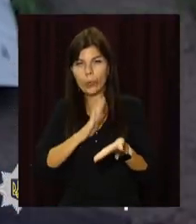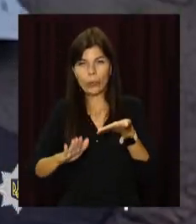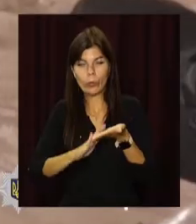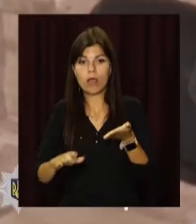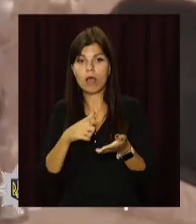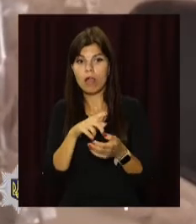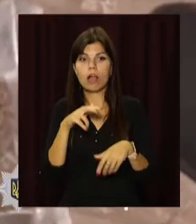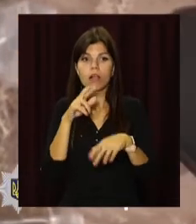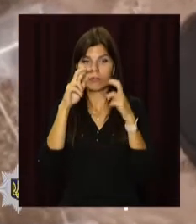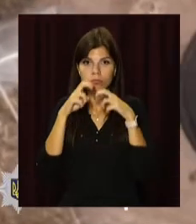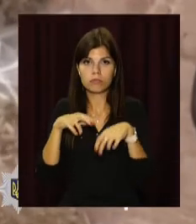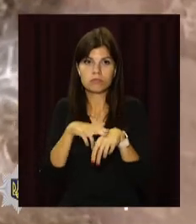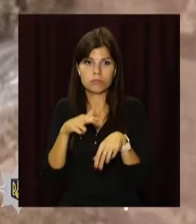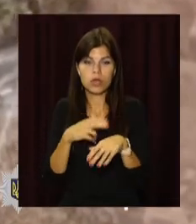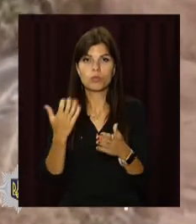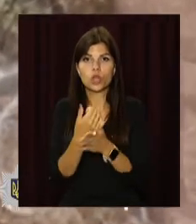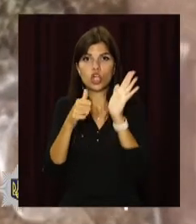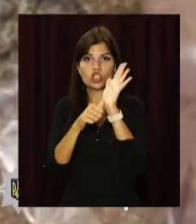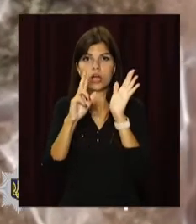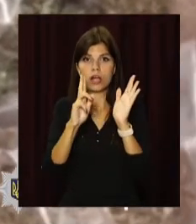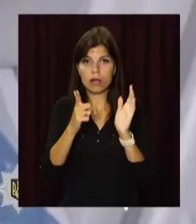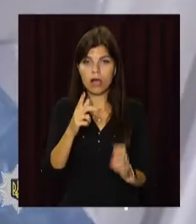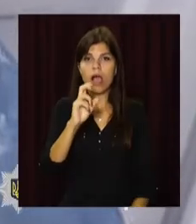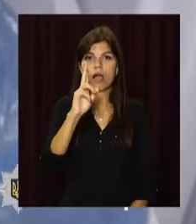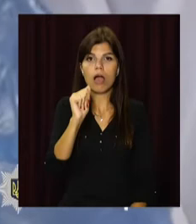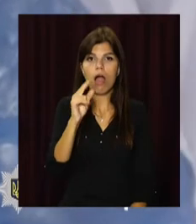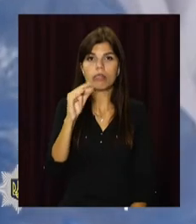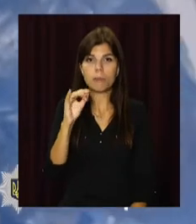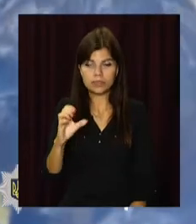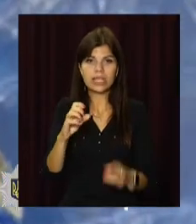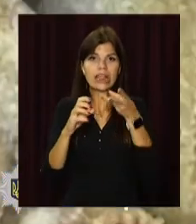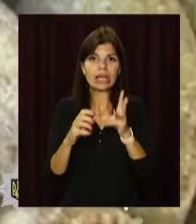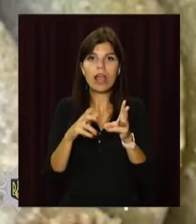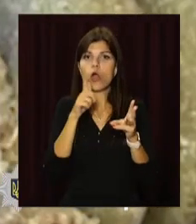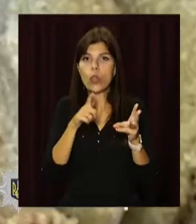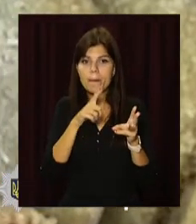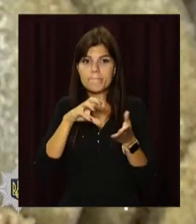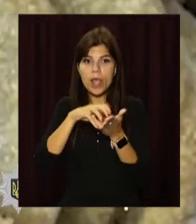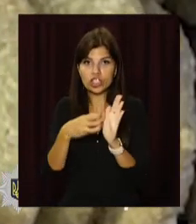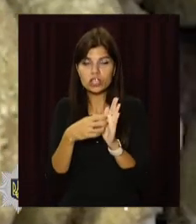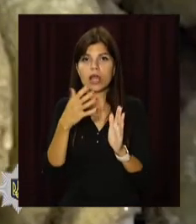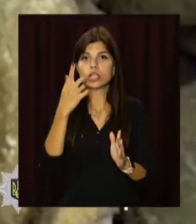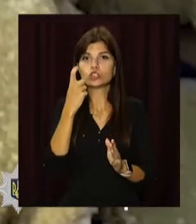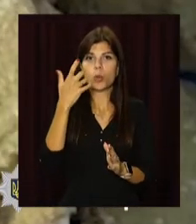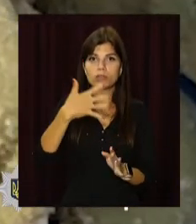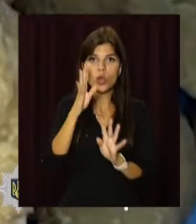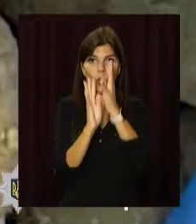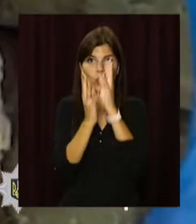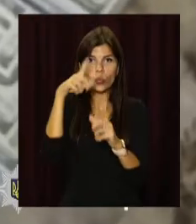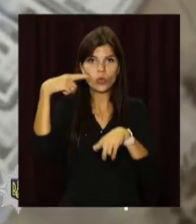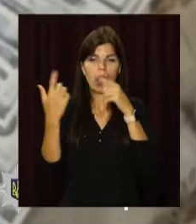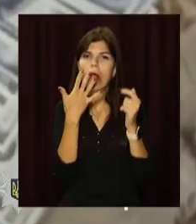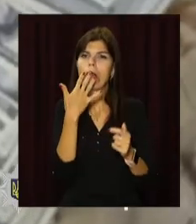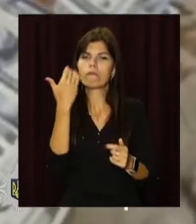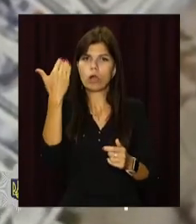обшуків правоохоронці вилучили понад 6 кілограмів канабісу, 3 кілограми конопляного печива, 150 кущів елітних